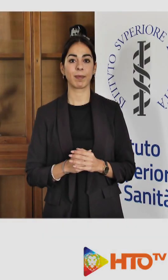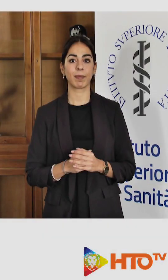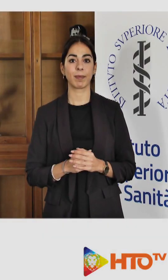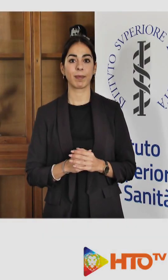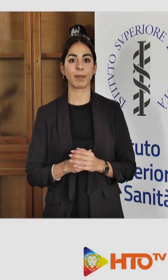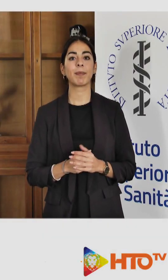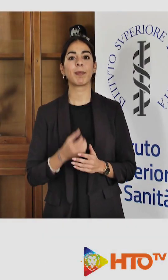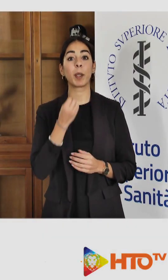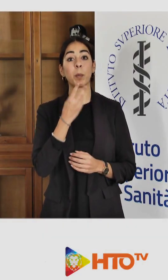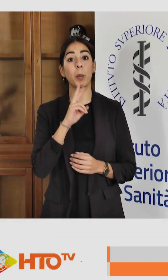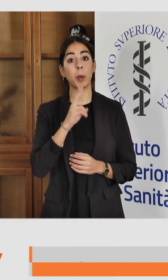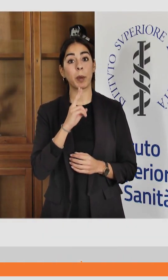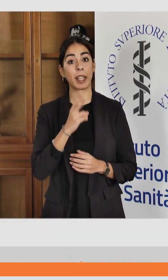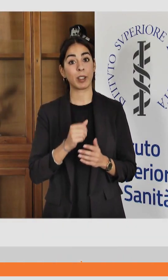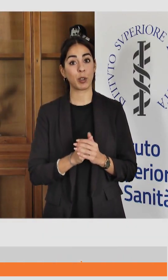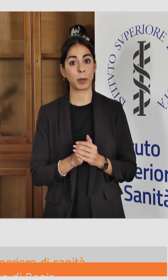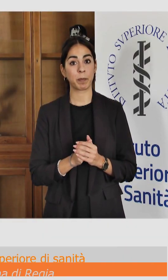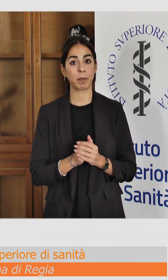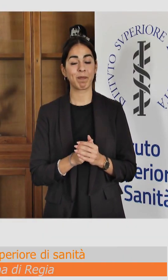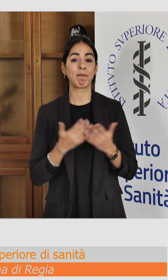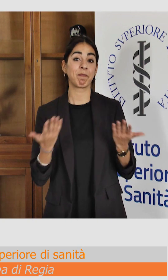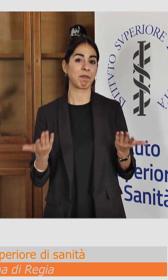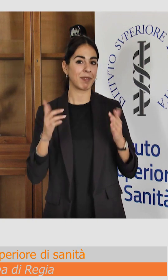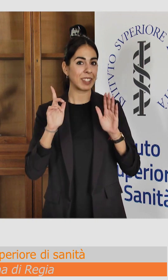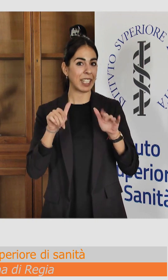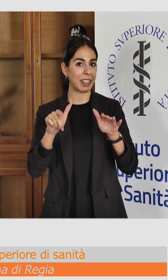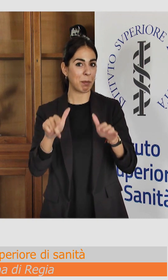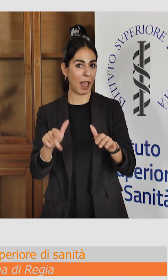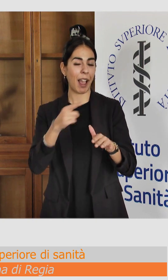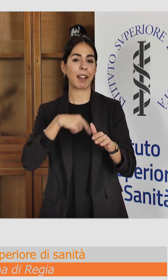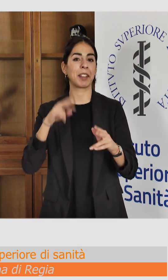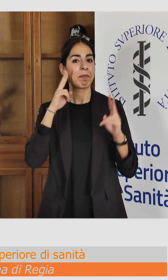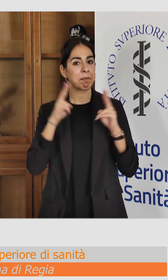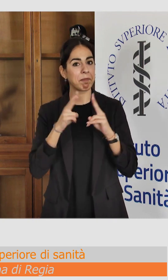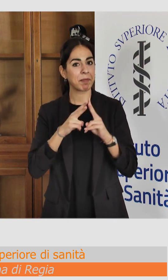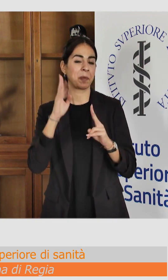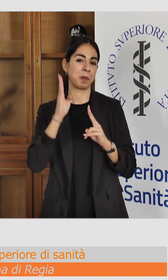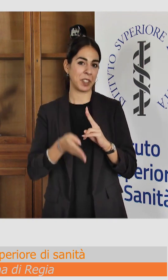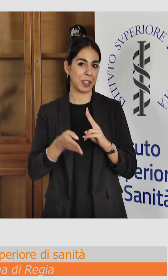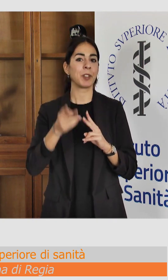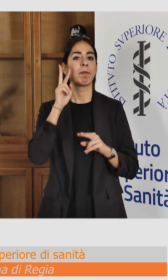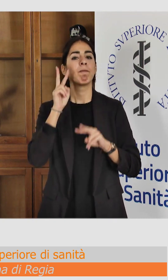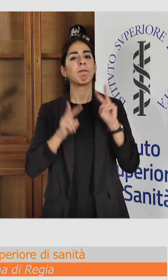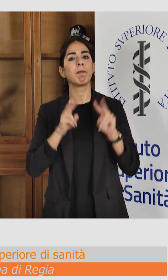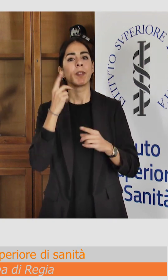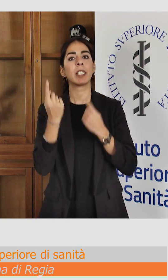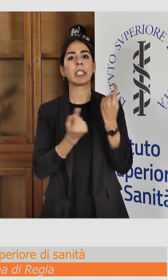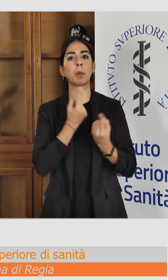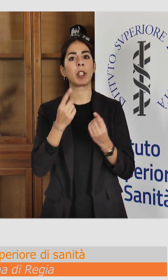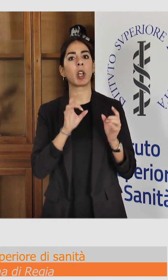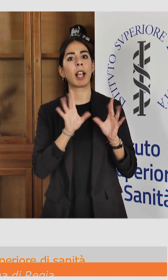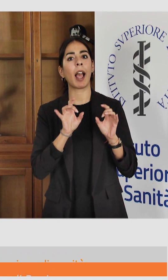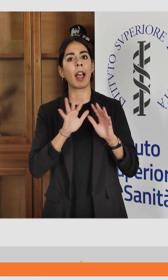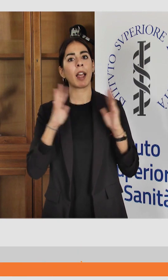Buon pomeriggio, ci troviamo come ogni settimana a valutare l'andamento dell'epidemia